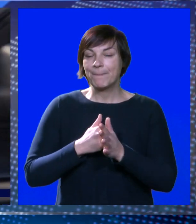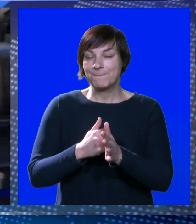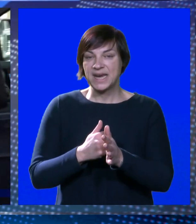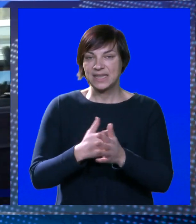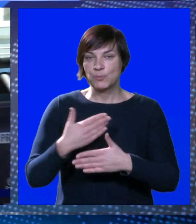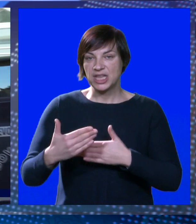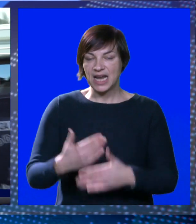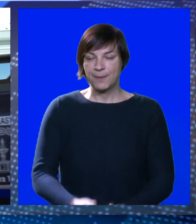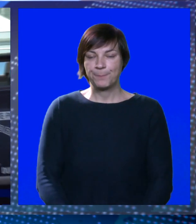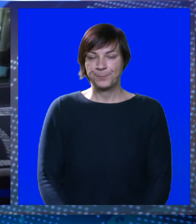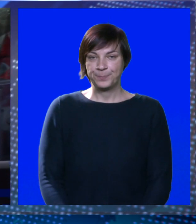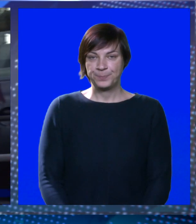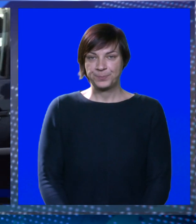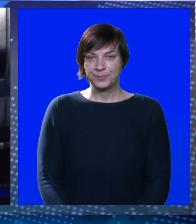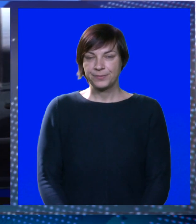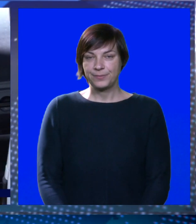nastavljamo pratiti.